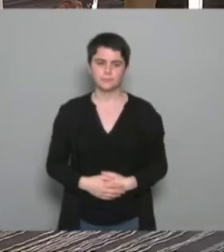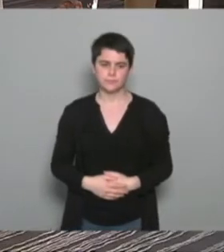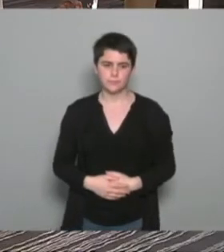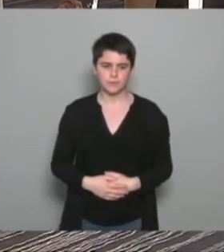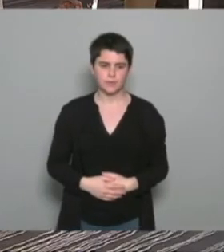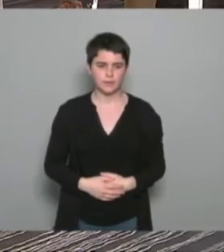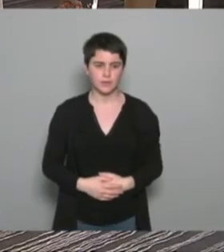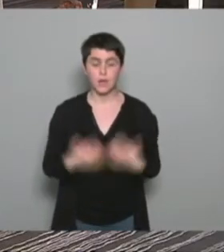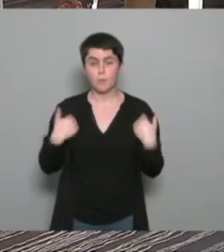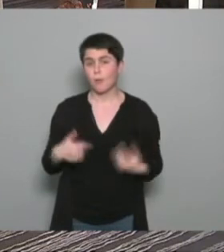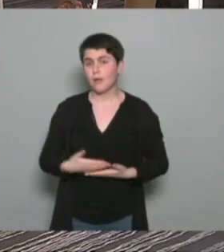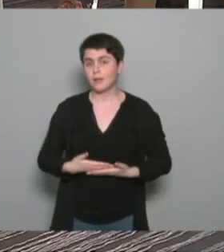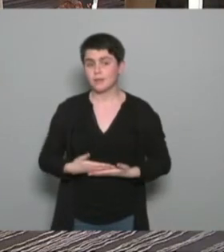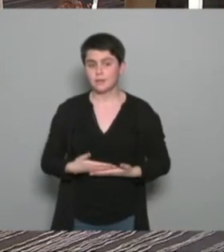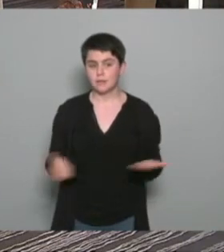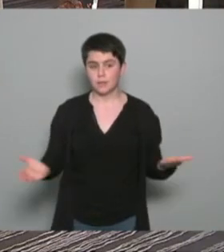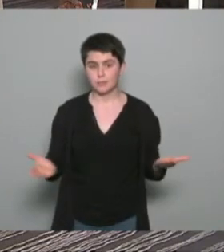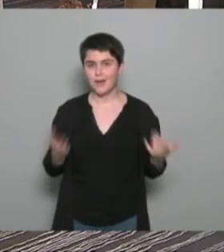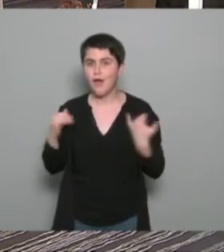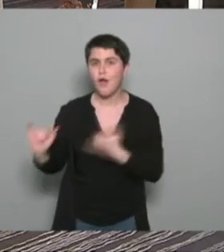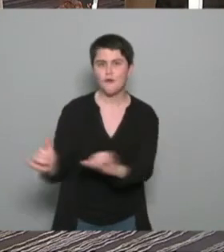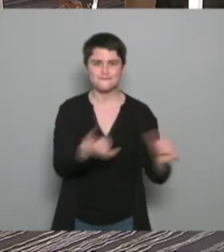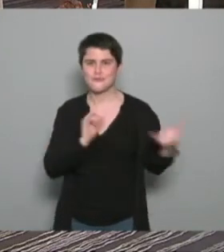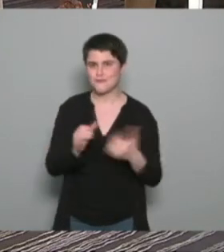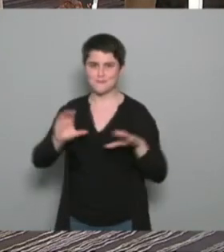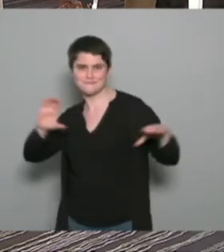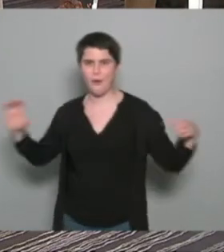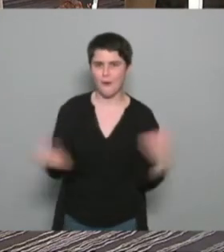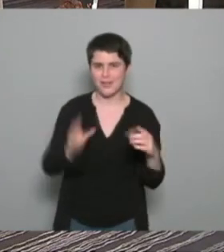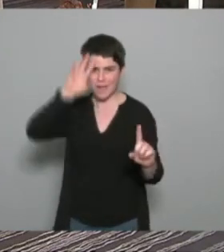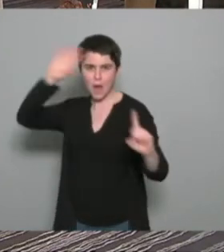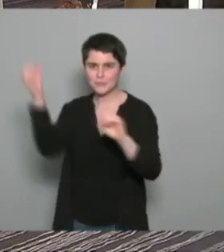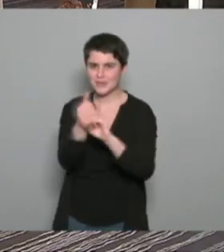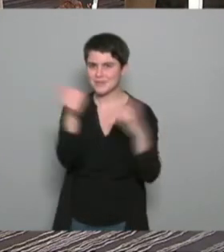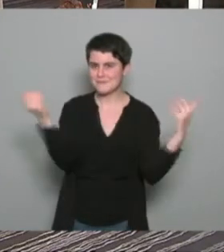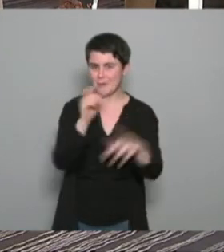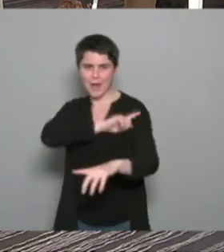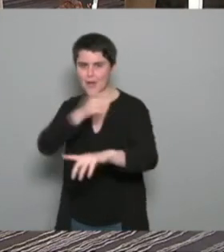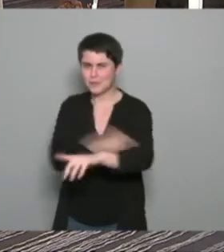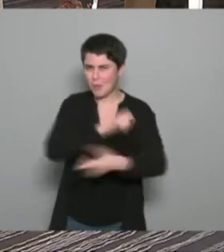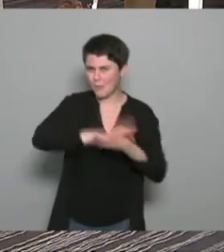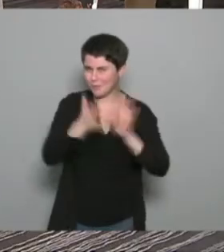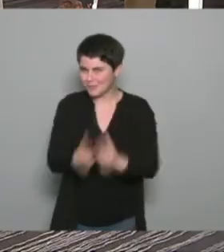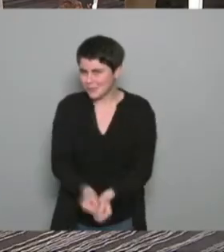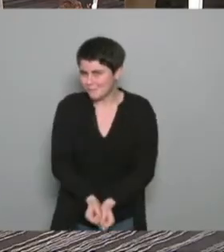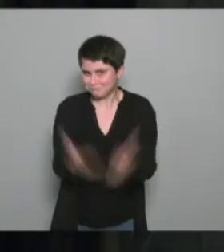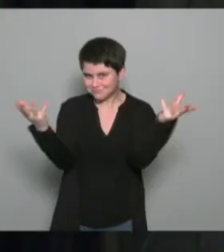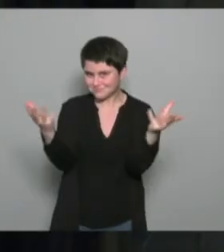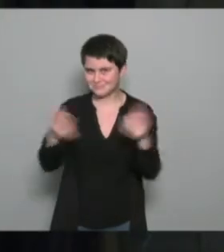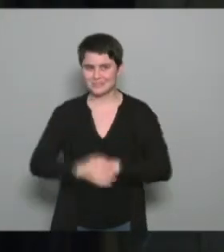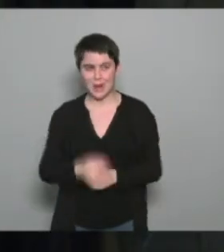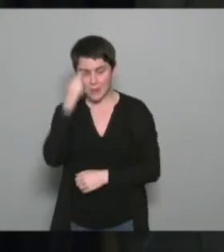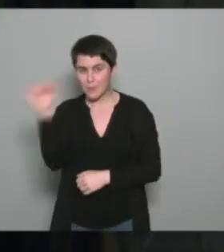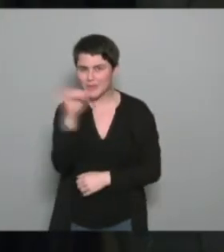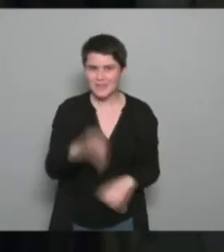moi ça va être très simple c'est jouons collectifs pour développer la pratique sportive pour nos jeunes